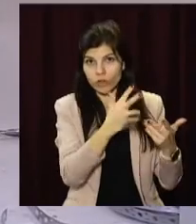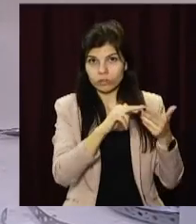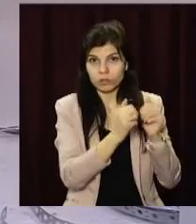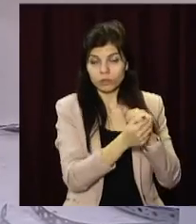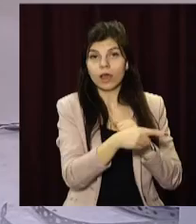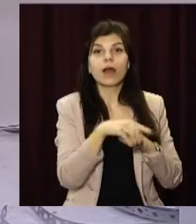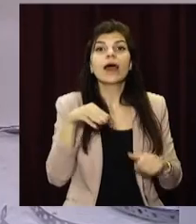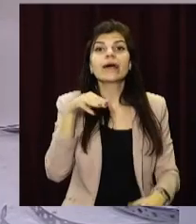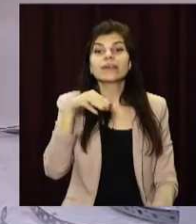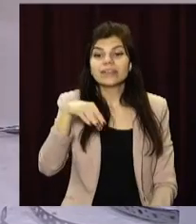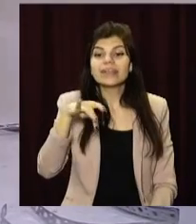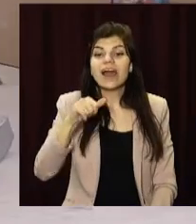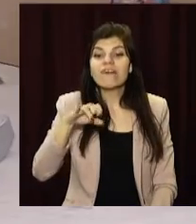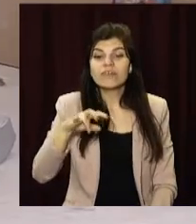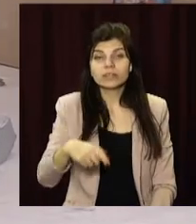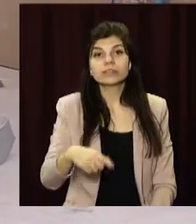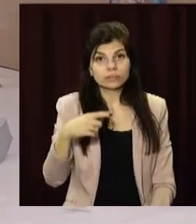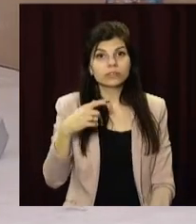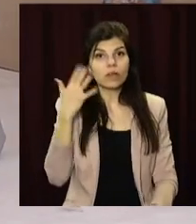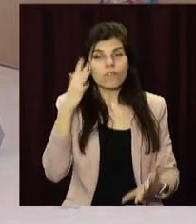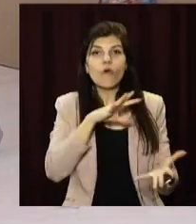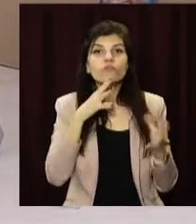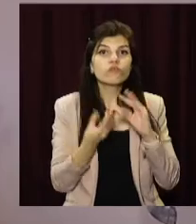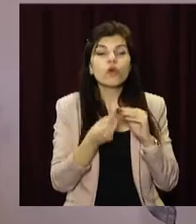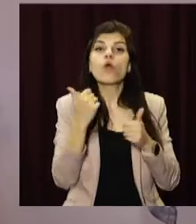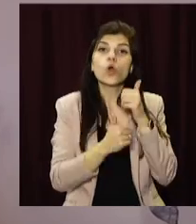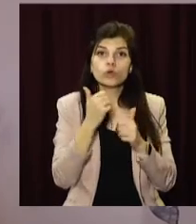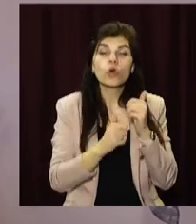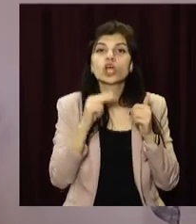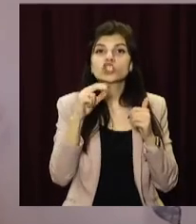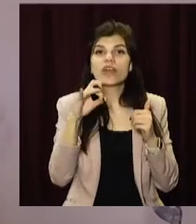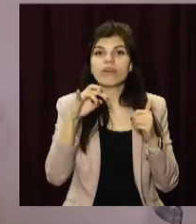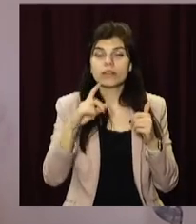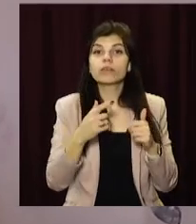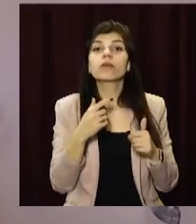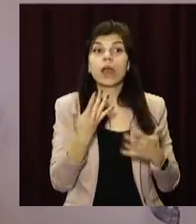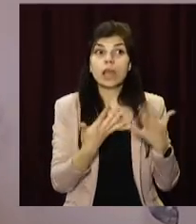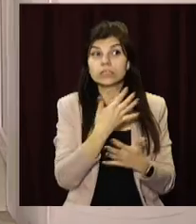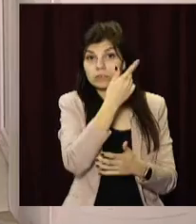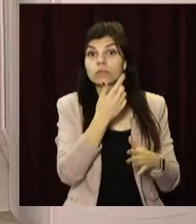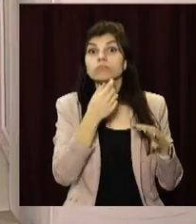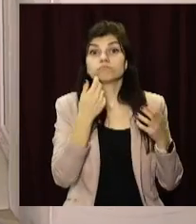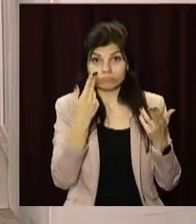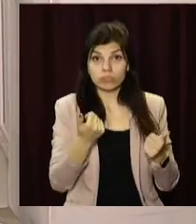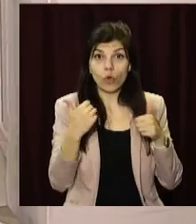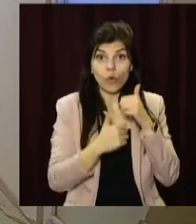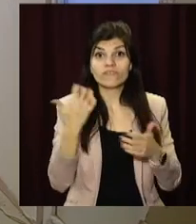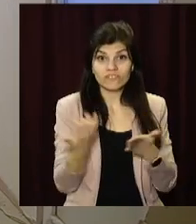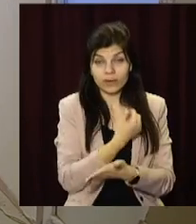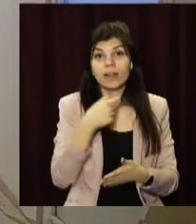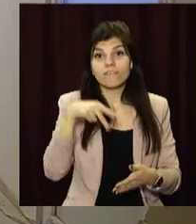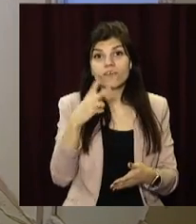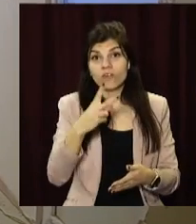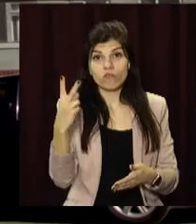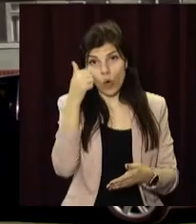кошти. У травні планують отримати висновки експертів за проєктами. Конкурсний відбір пройде в червні. У випадку схвальної оцінки задумку втілять